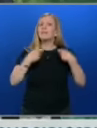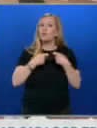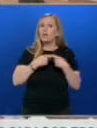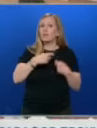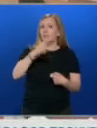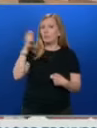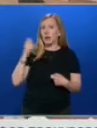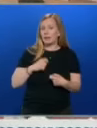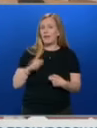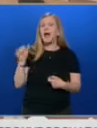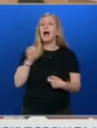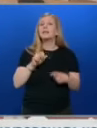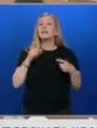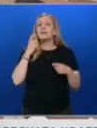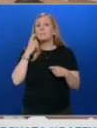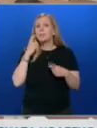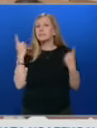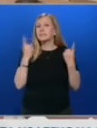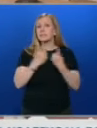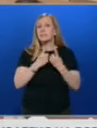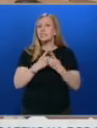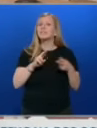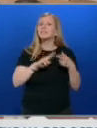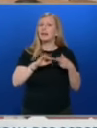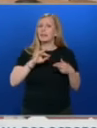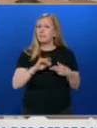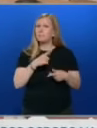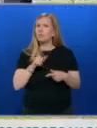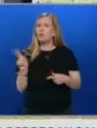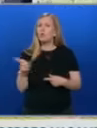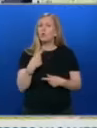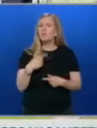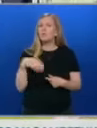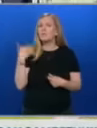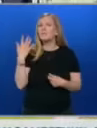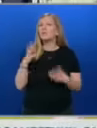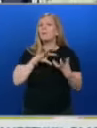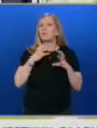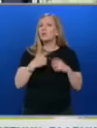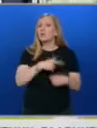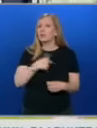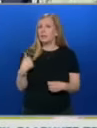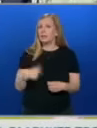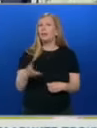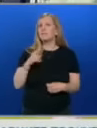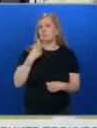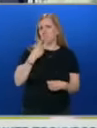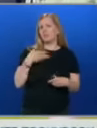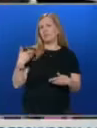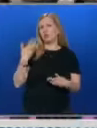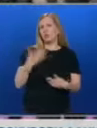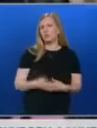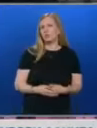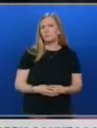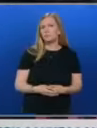се срещна и с Ван и ръководителят на китайската външна политика Ето още от думите на американския държавен